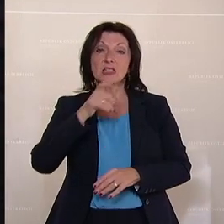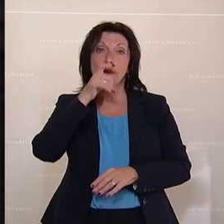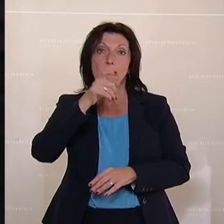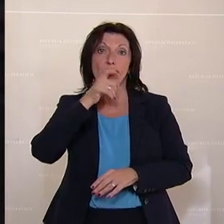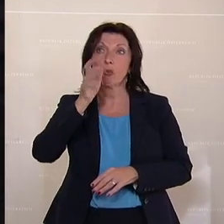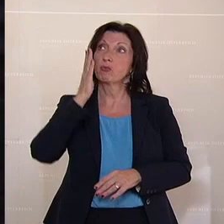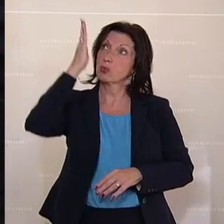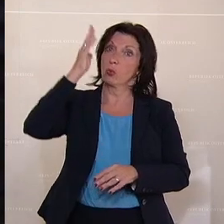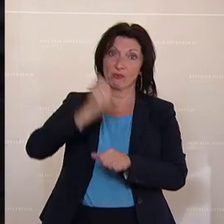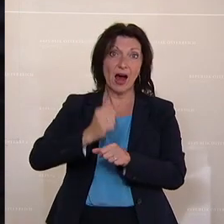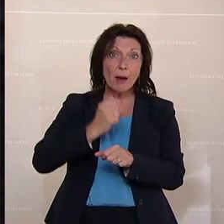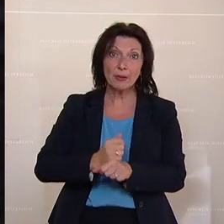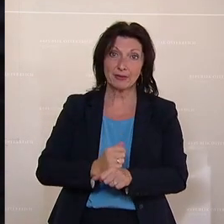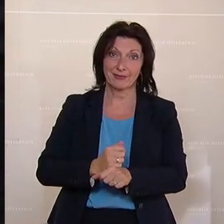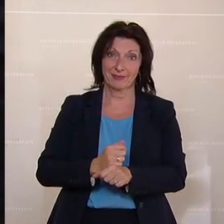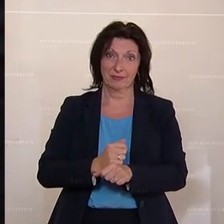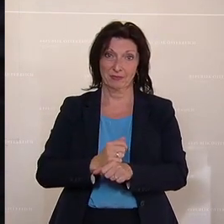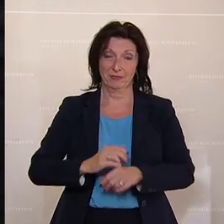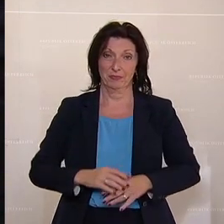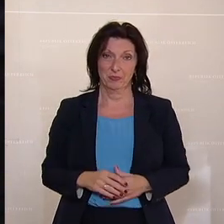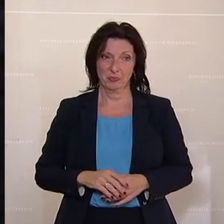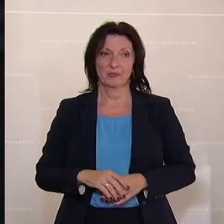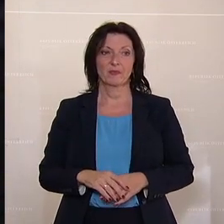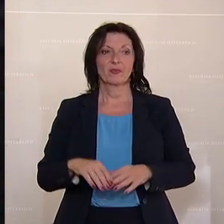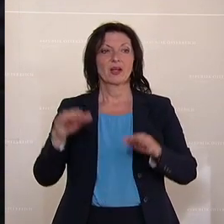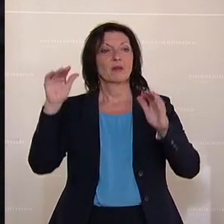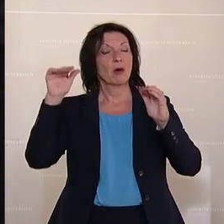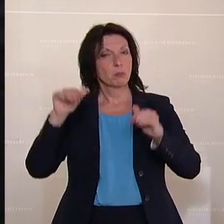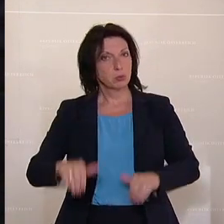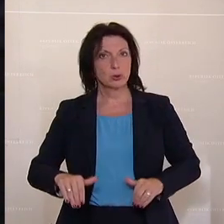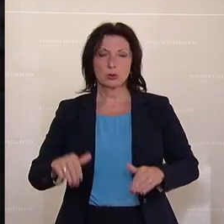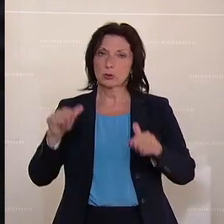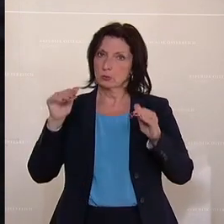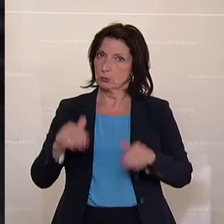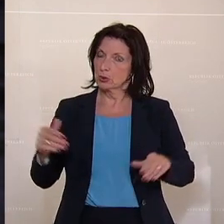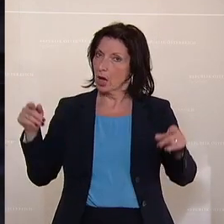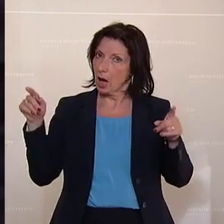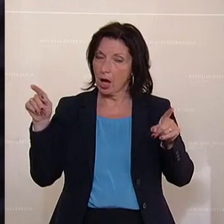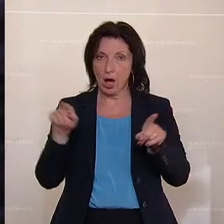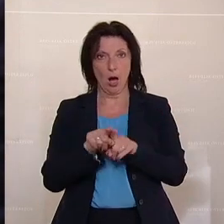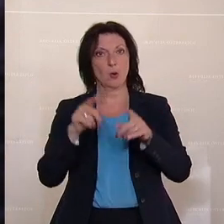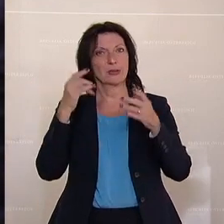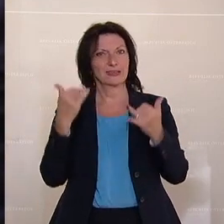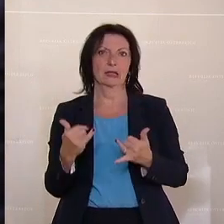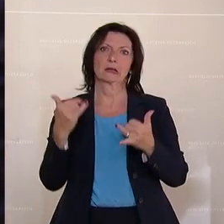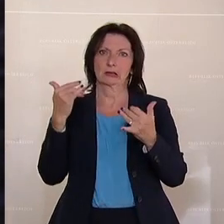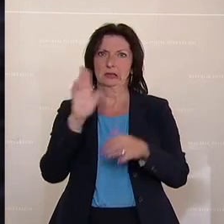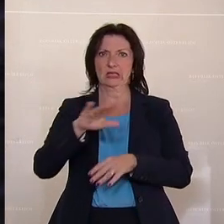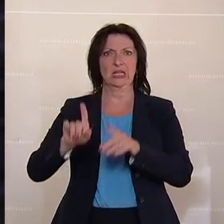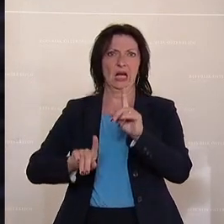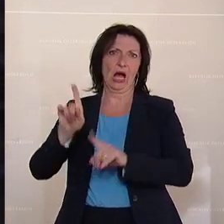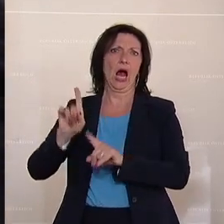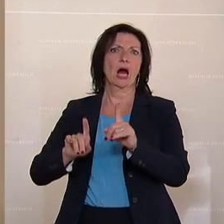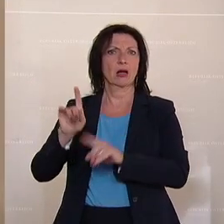aktiv. Und dazu muss man ganz einfach auch in Angriff nehmen, hier die Arbeitsbedingungen, die